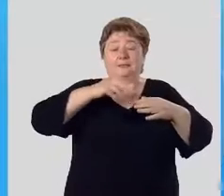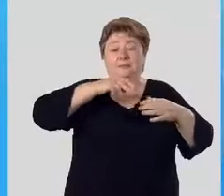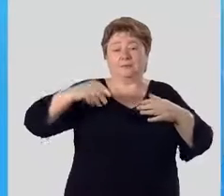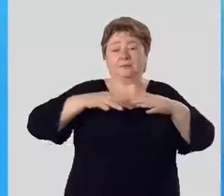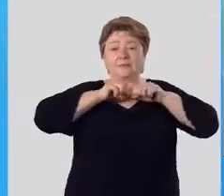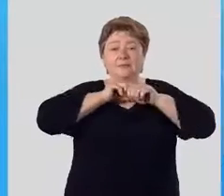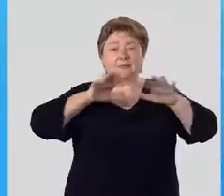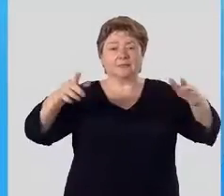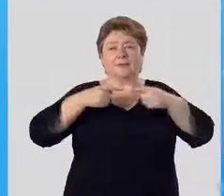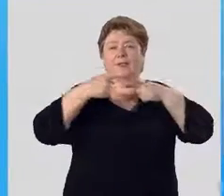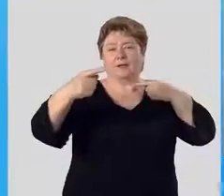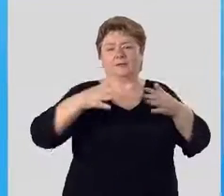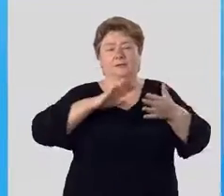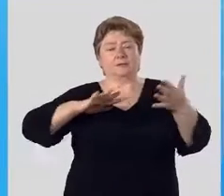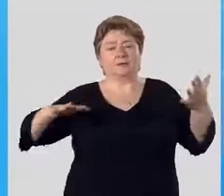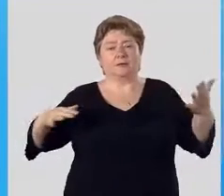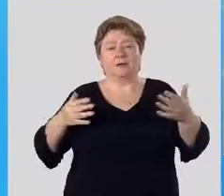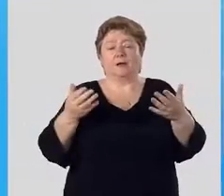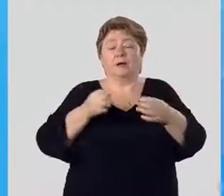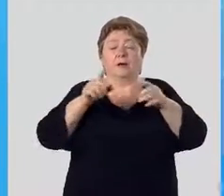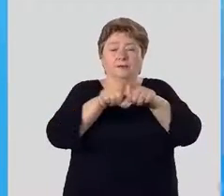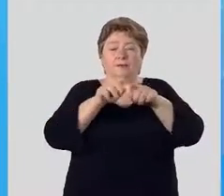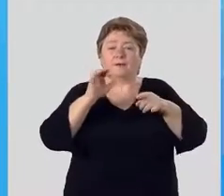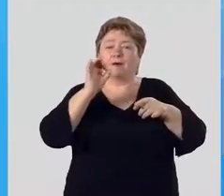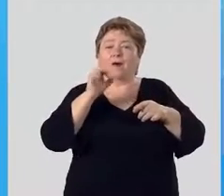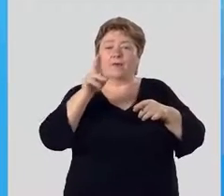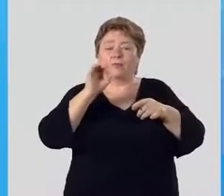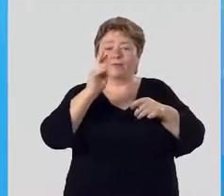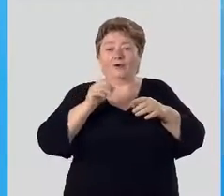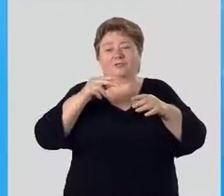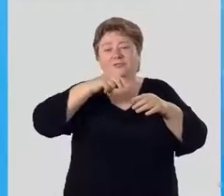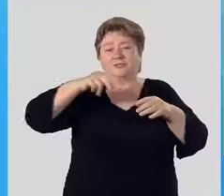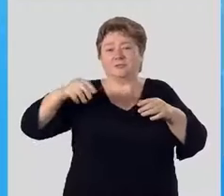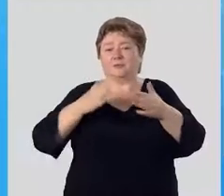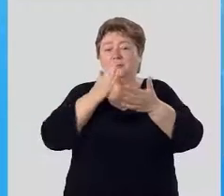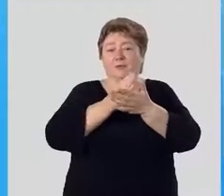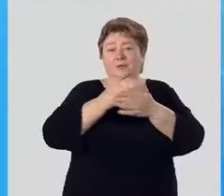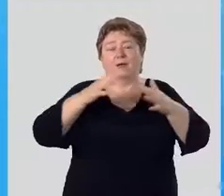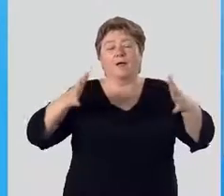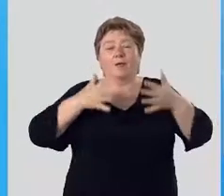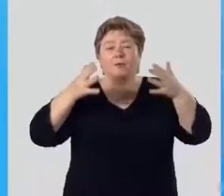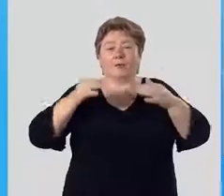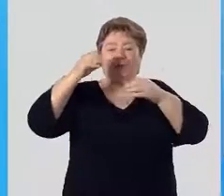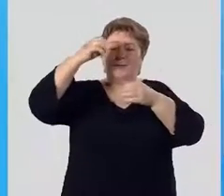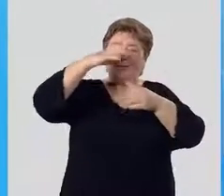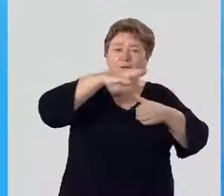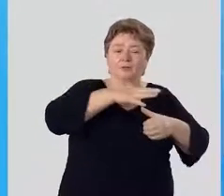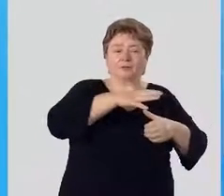разлетаются на дальнее расстояние, как у одуванчика. Его семена оснащены легкими парашютами,